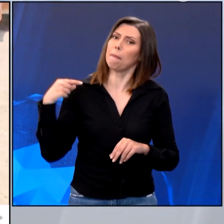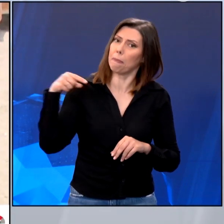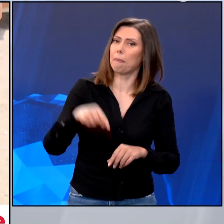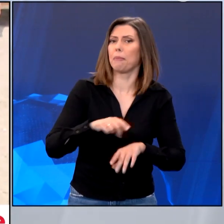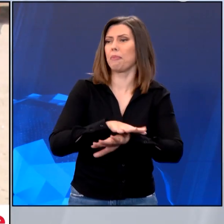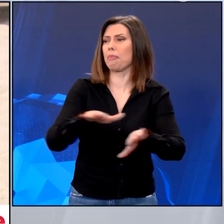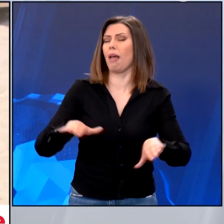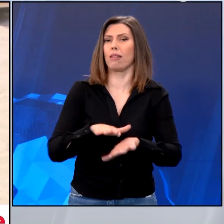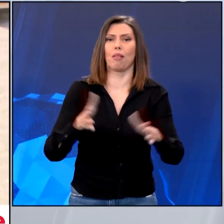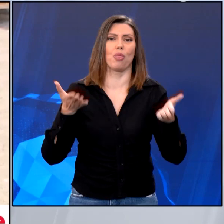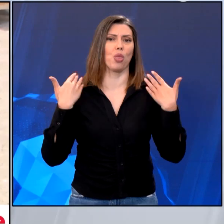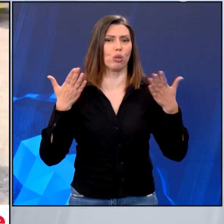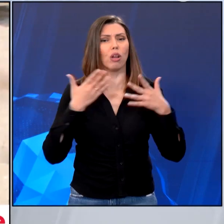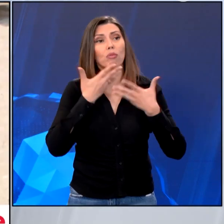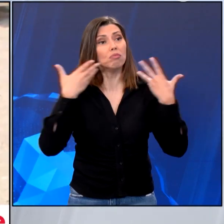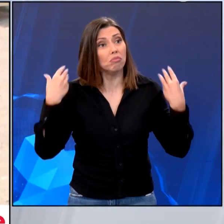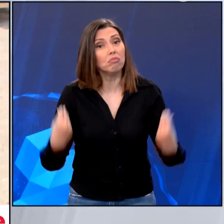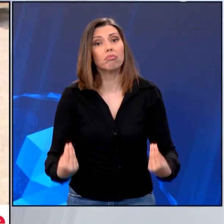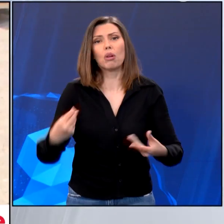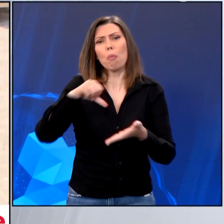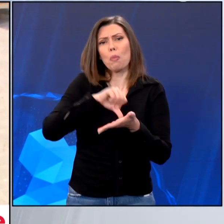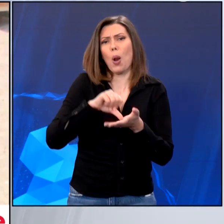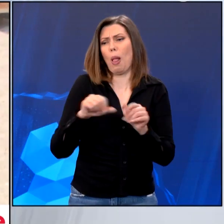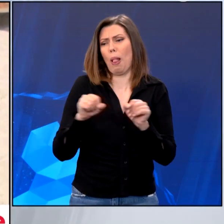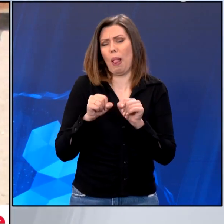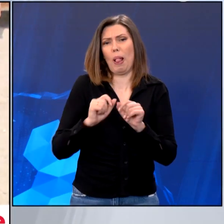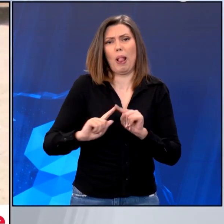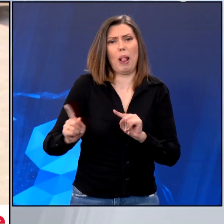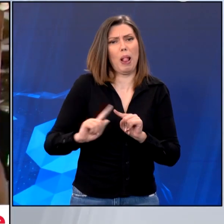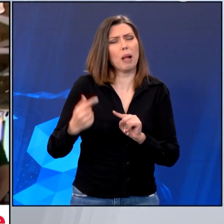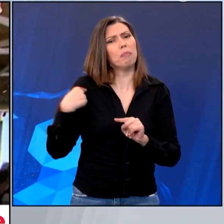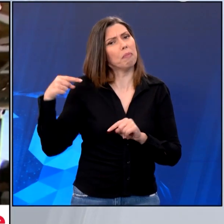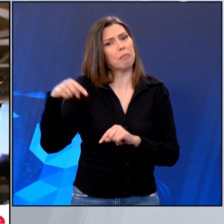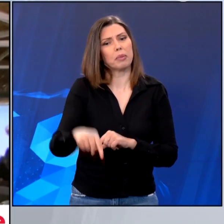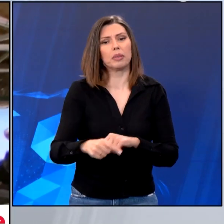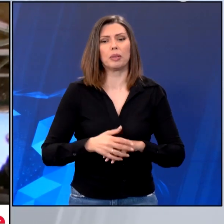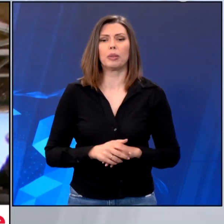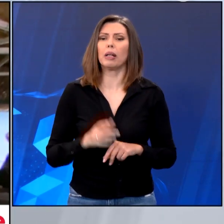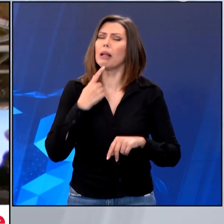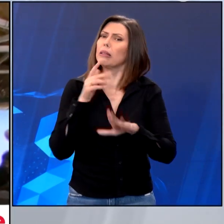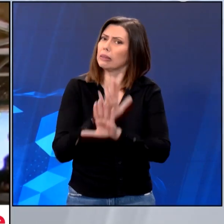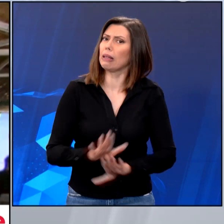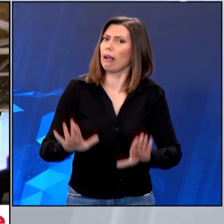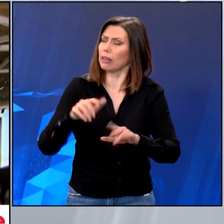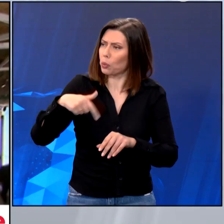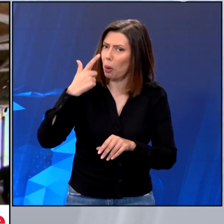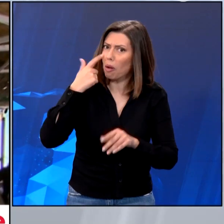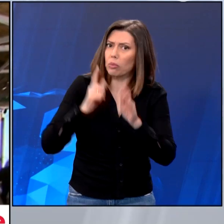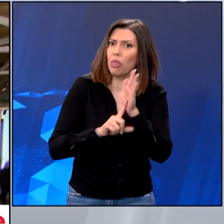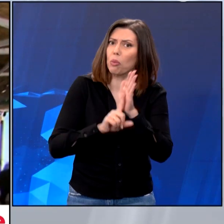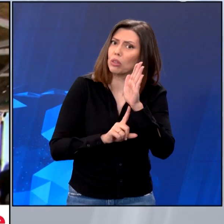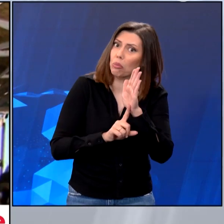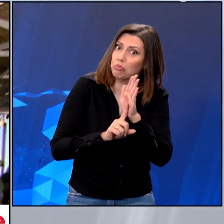Εδώ είναι ένα πολύ ωραίο περιβάλλον, είναι κοντά στην πόλη μας και είπαμε να έρθουμε για μια βουτιά. Σιγά σιγά επειδή και ο καιρός βοηθάει όπως είπατε έχει